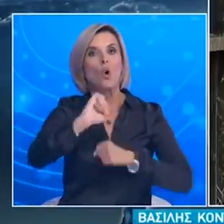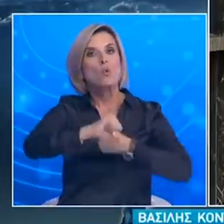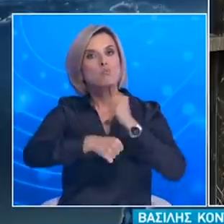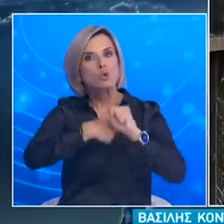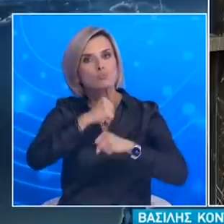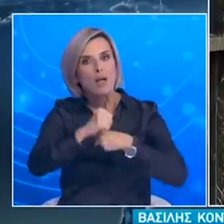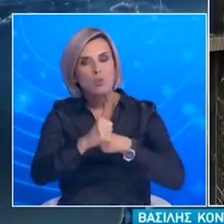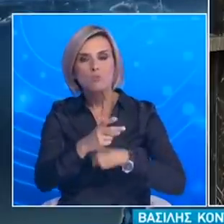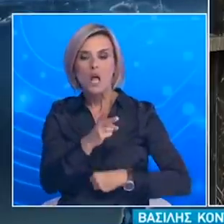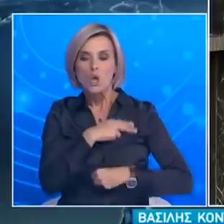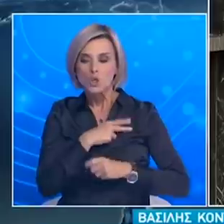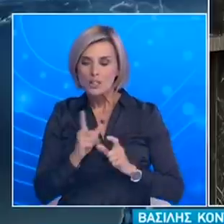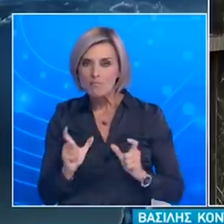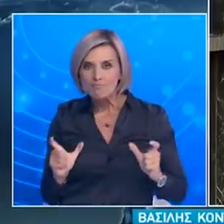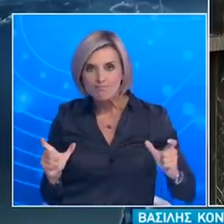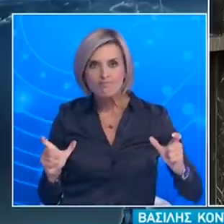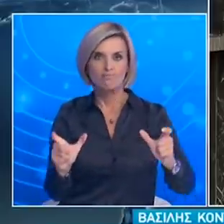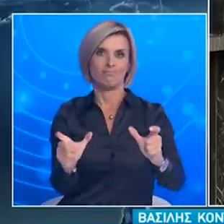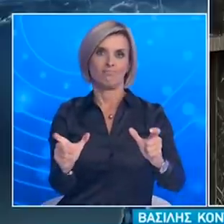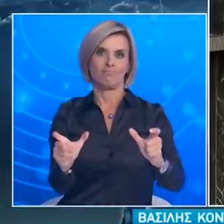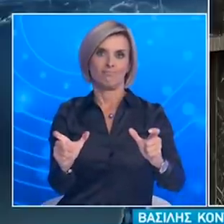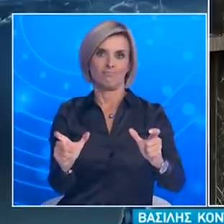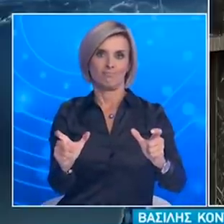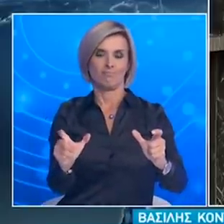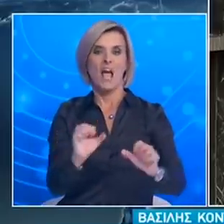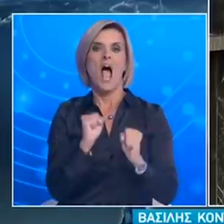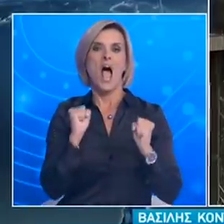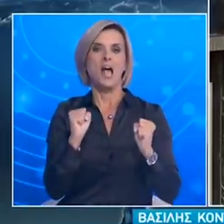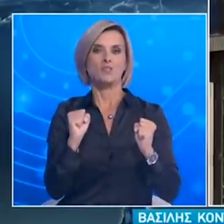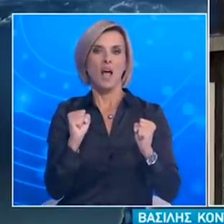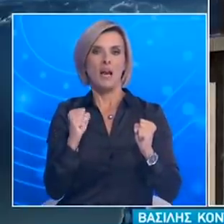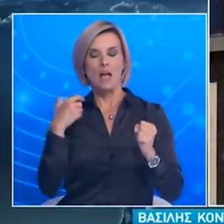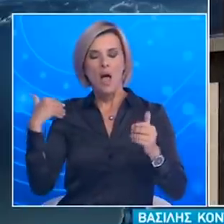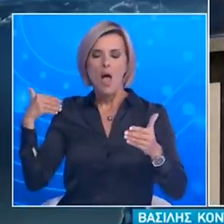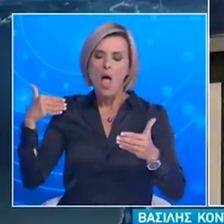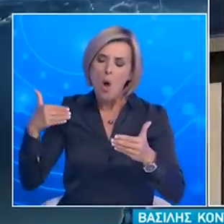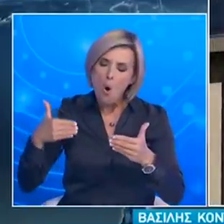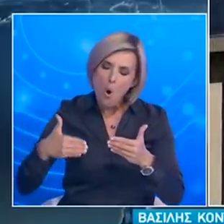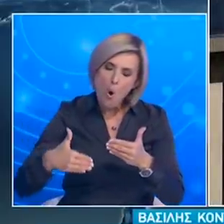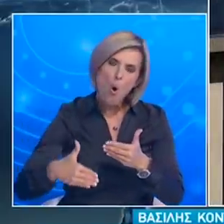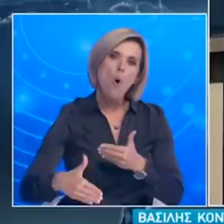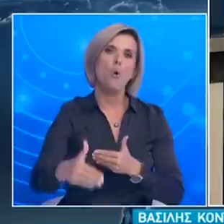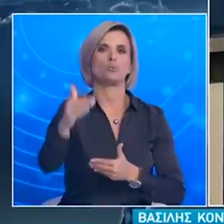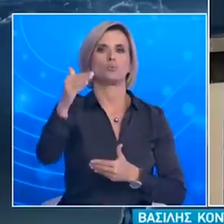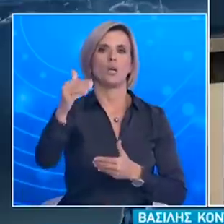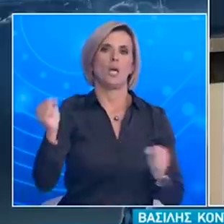πληθυσμό που απαιτείται Για να μπορέσουμε να είμαστε ασφαλείς Καθ' όλη τη διάρκεια της